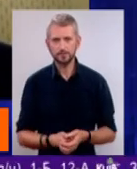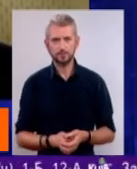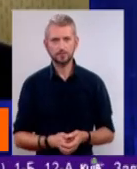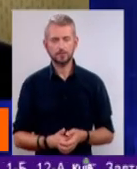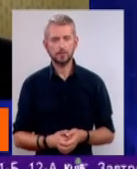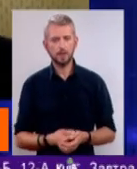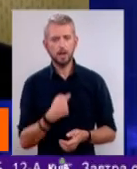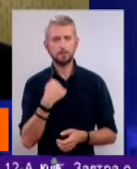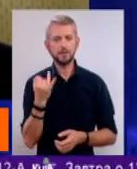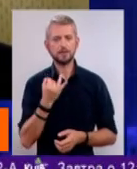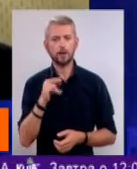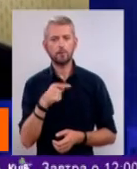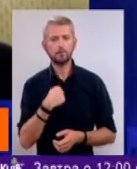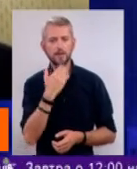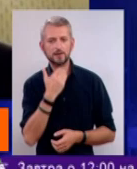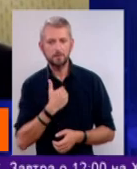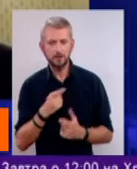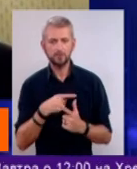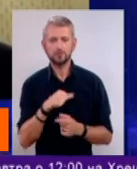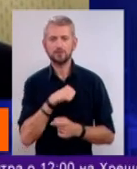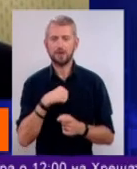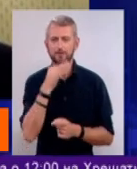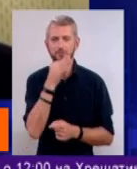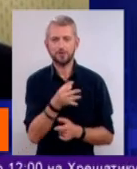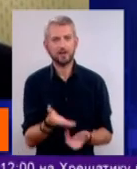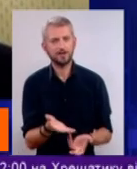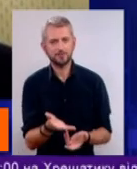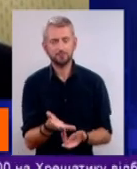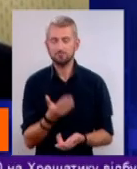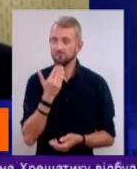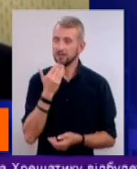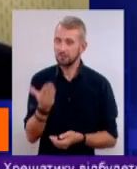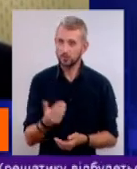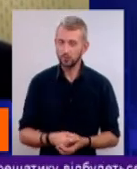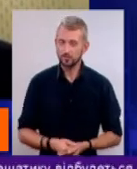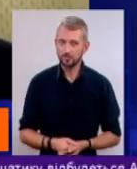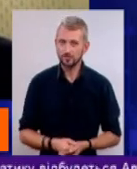Мені цікаво. Ви мене запитуєте чи саме відповідаєте? Запитую.